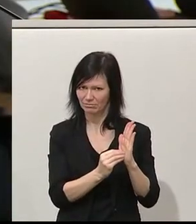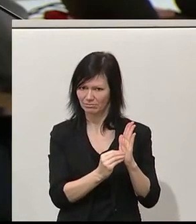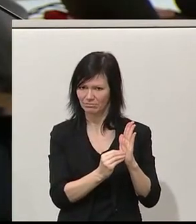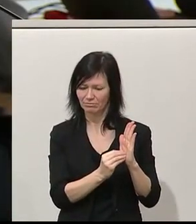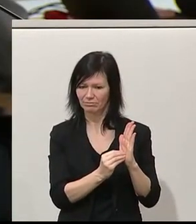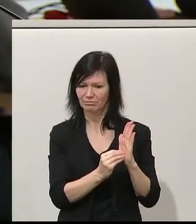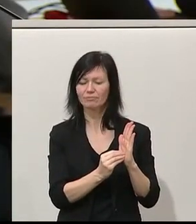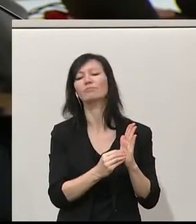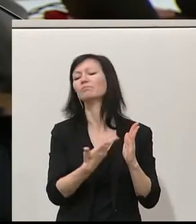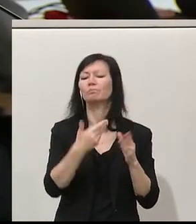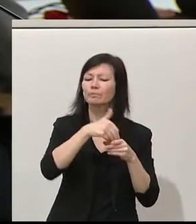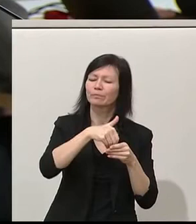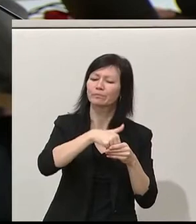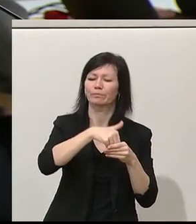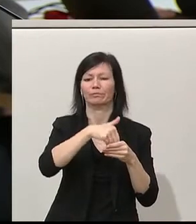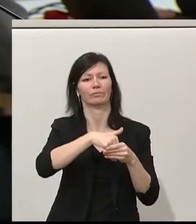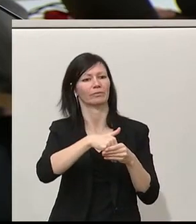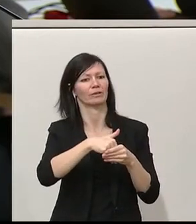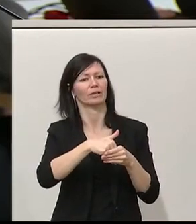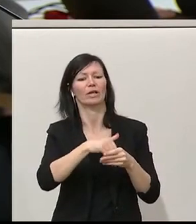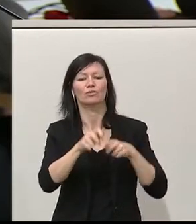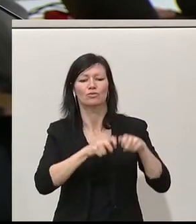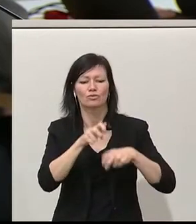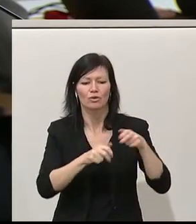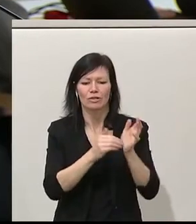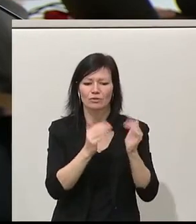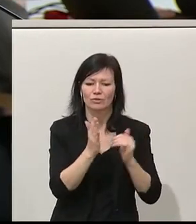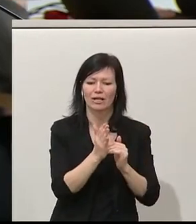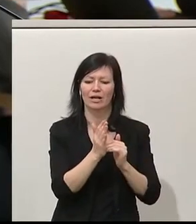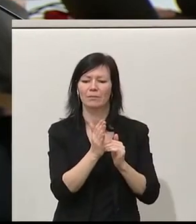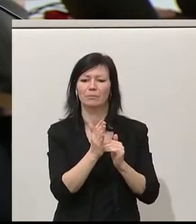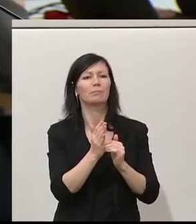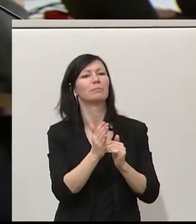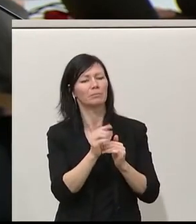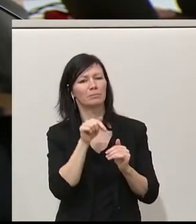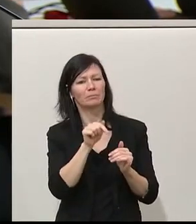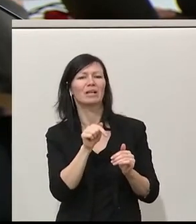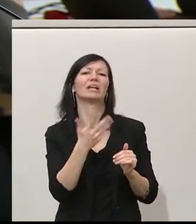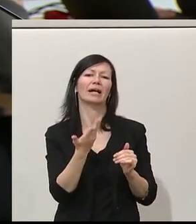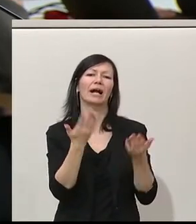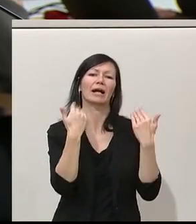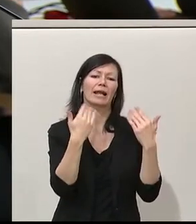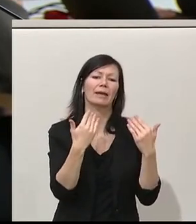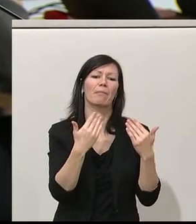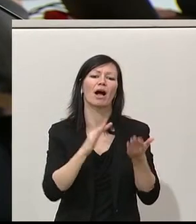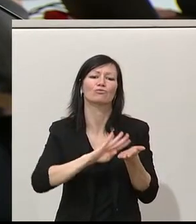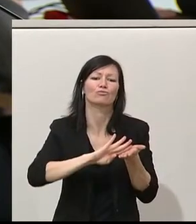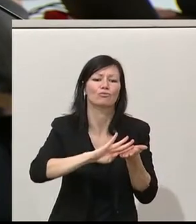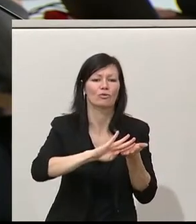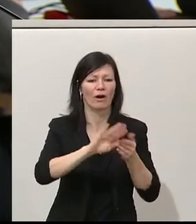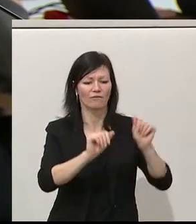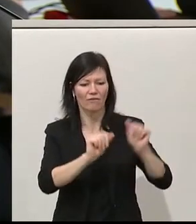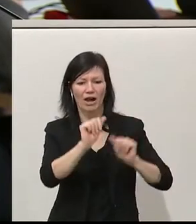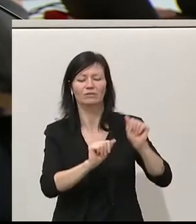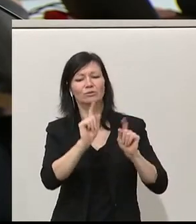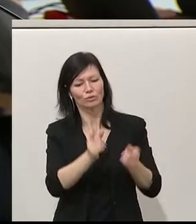wo es darum geht, an zentralen Stellschrauben im Steuersystem auch sicherzustellen, dass klimaschonendes Verhalten sich lohnt, dass klimaschonendes